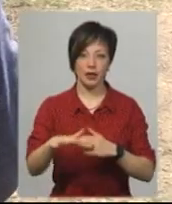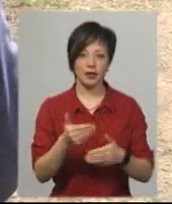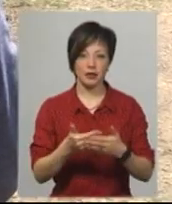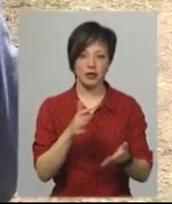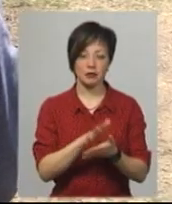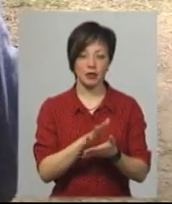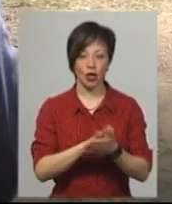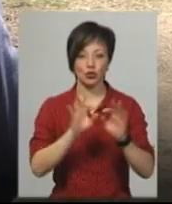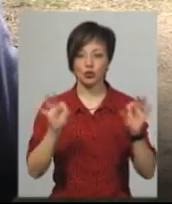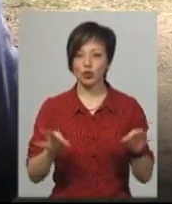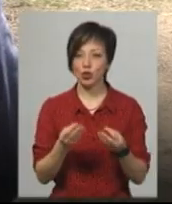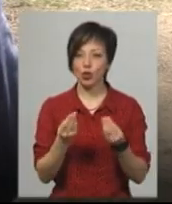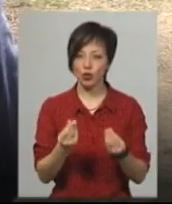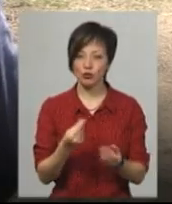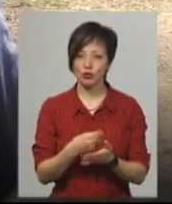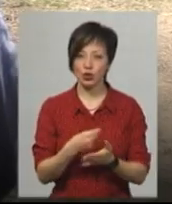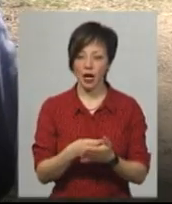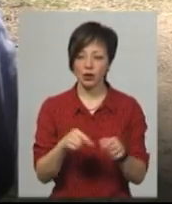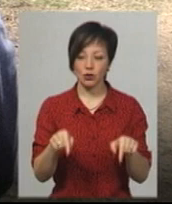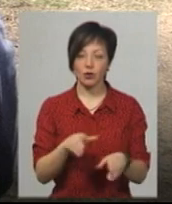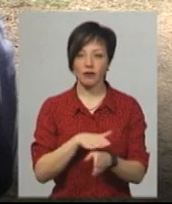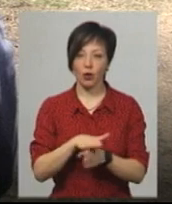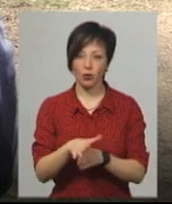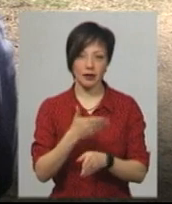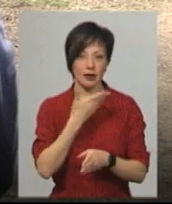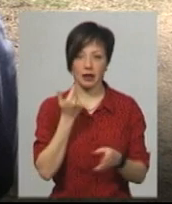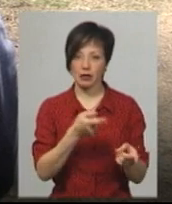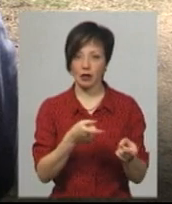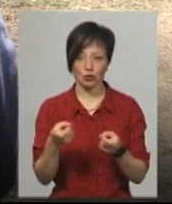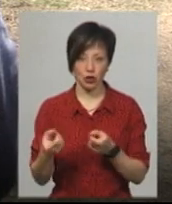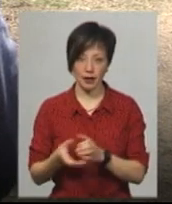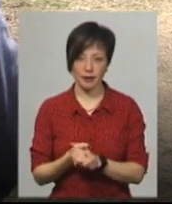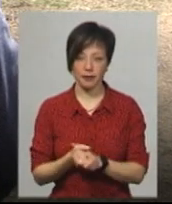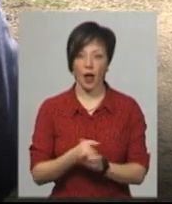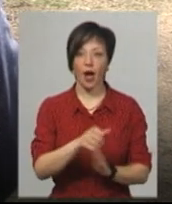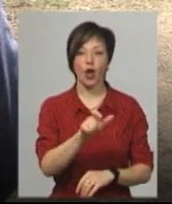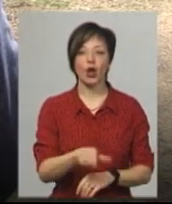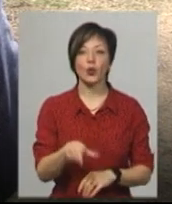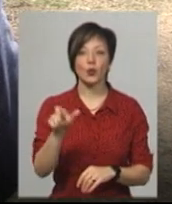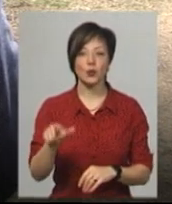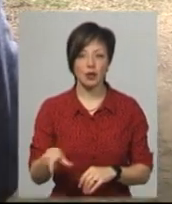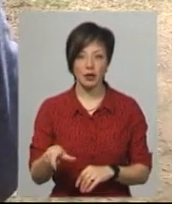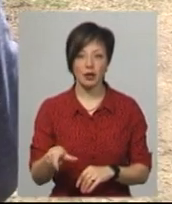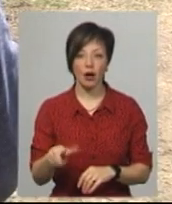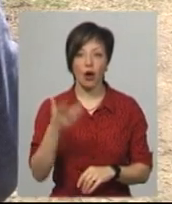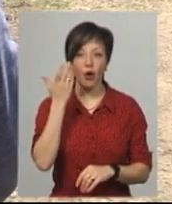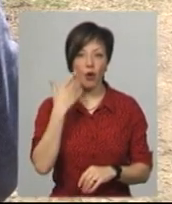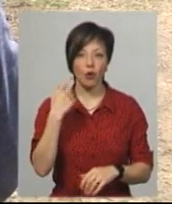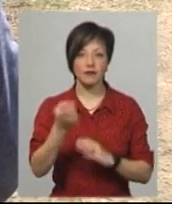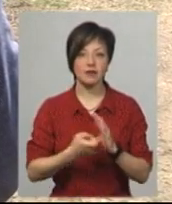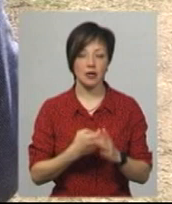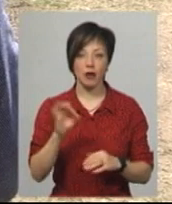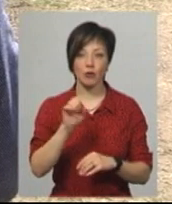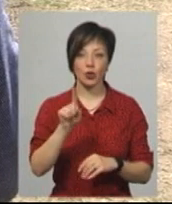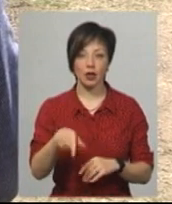Жодних коштів з бюджету на ті роботи, які тут виконуються, не залучається. Люди, коли знали про те, що